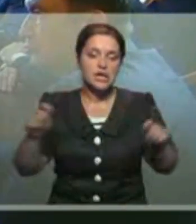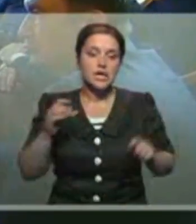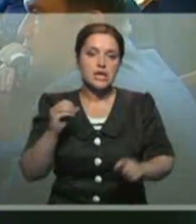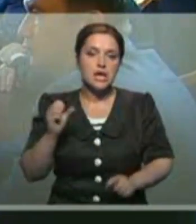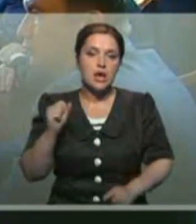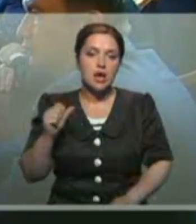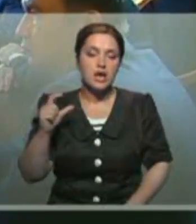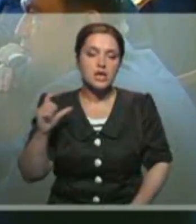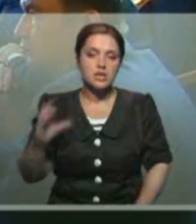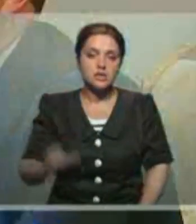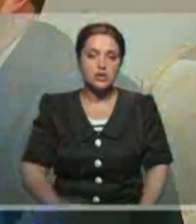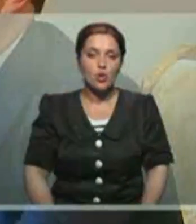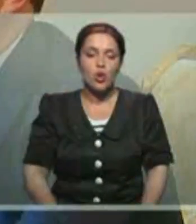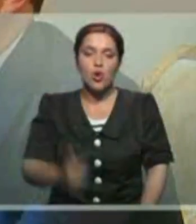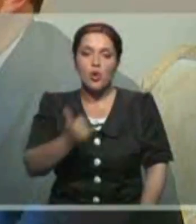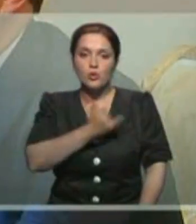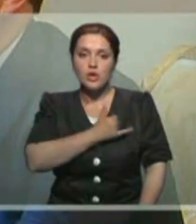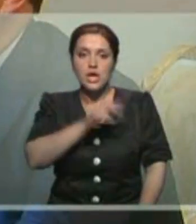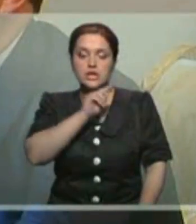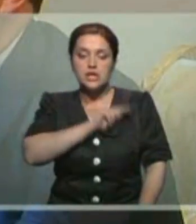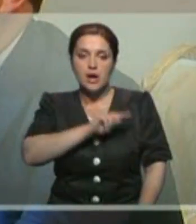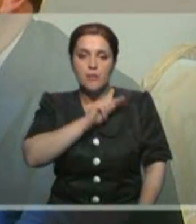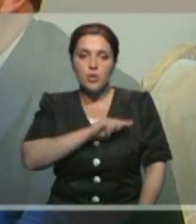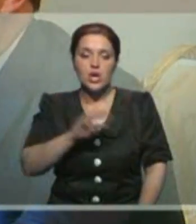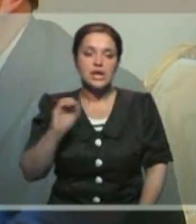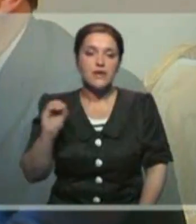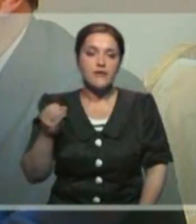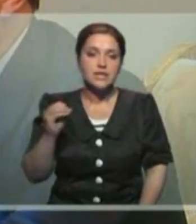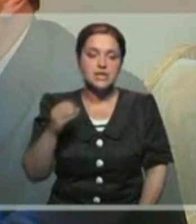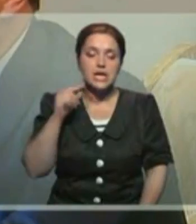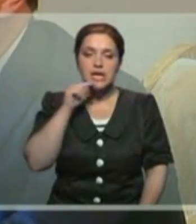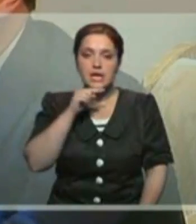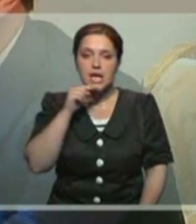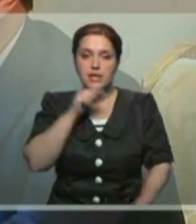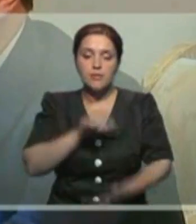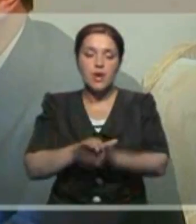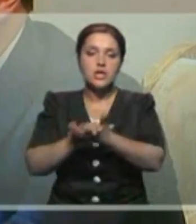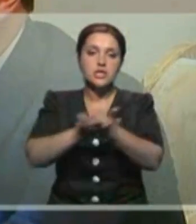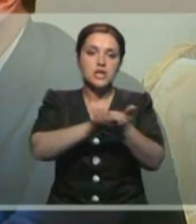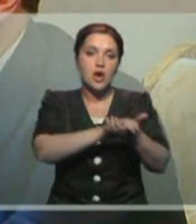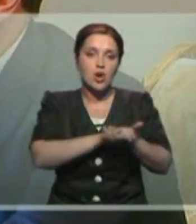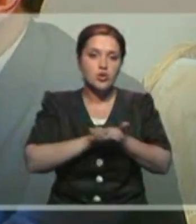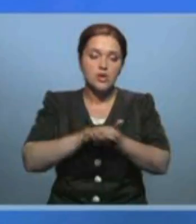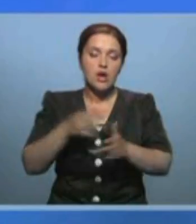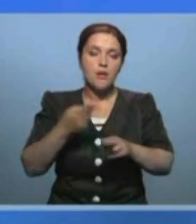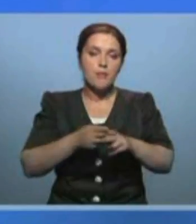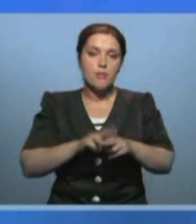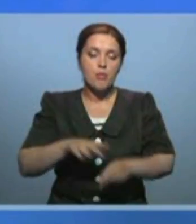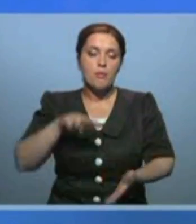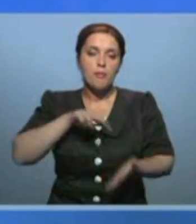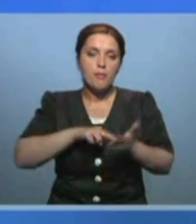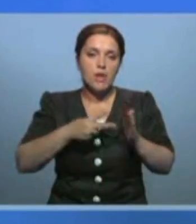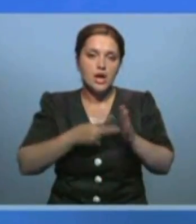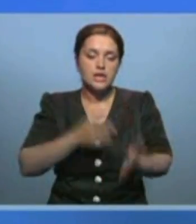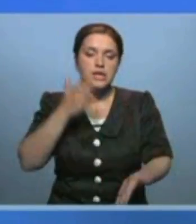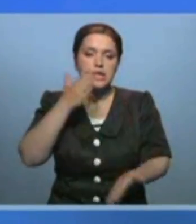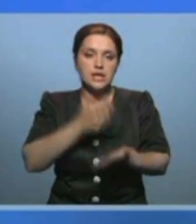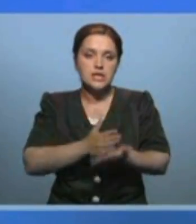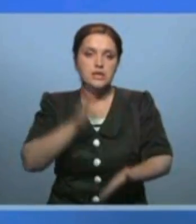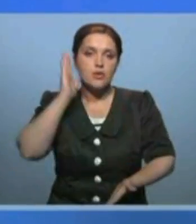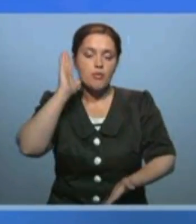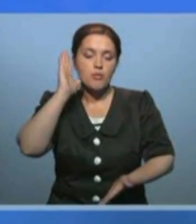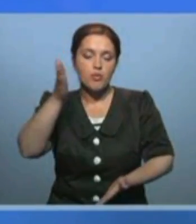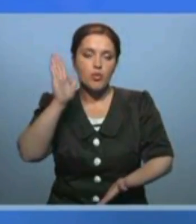У нас работает Евразийский экономический союз. Я убежден, что этот союз имеет большое будущее, несмотря на